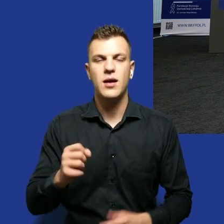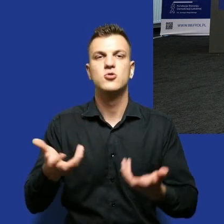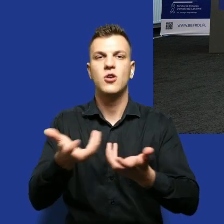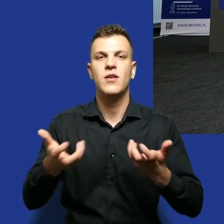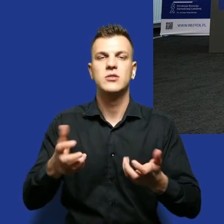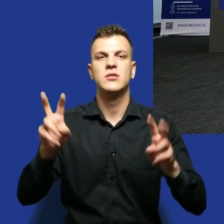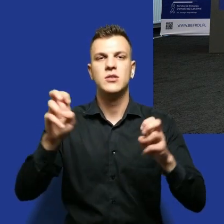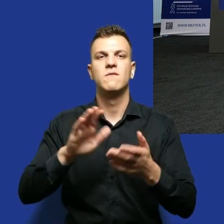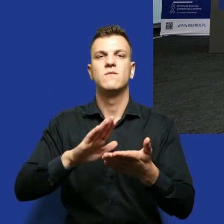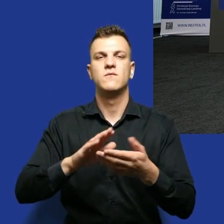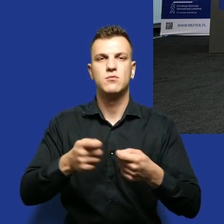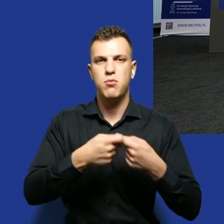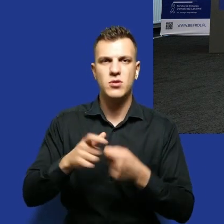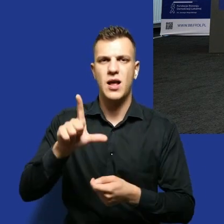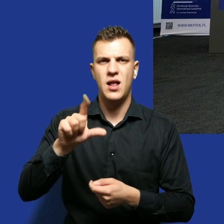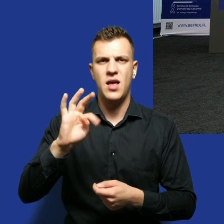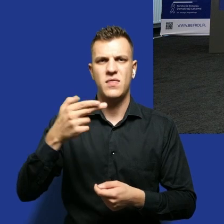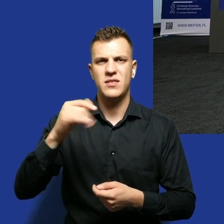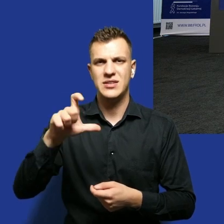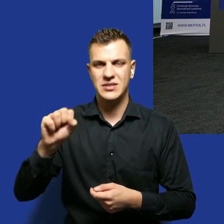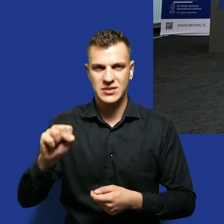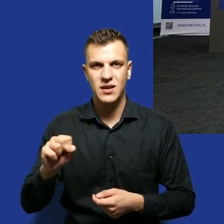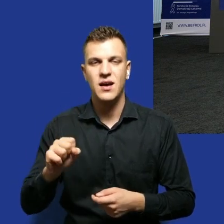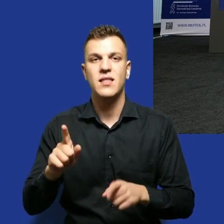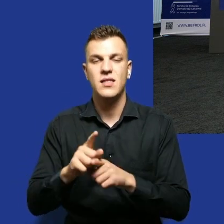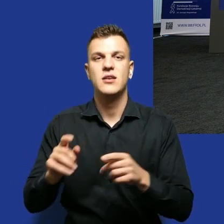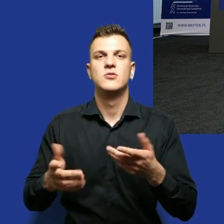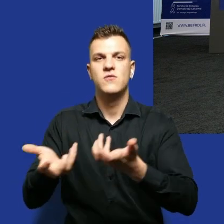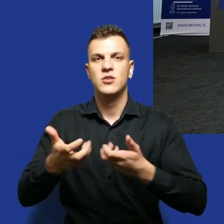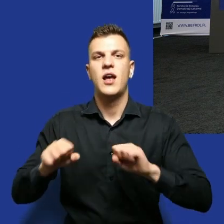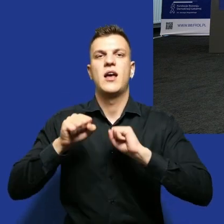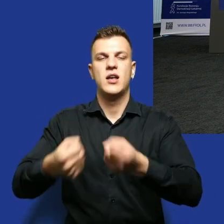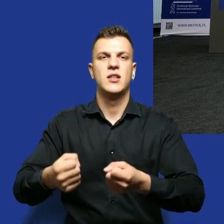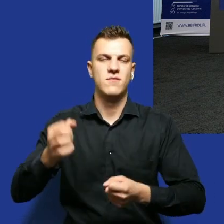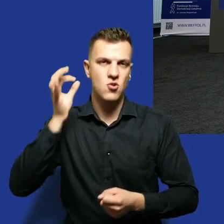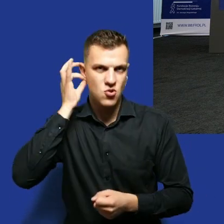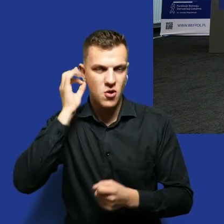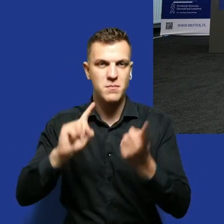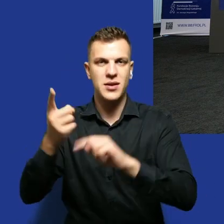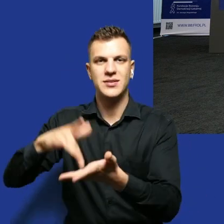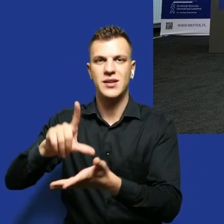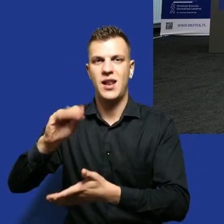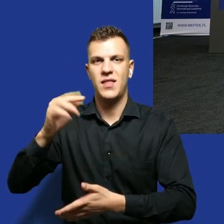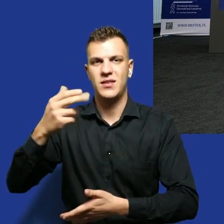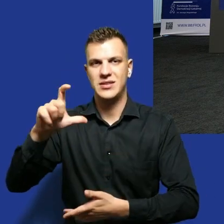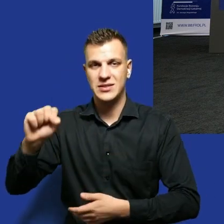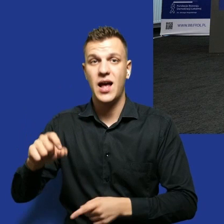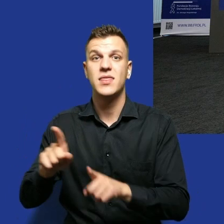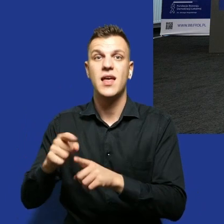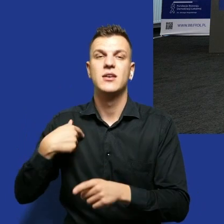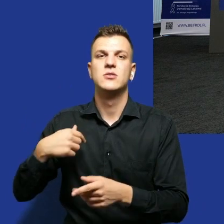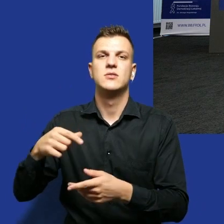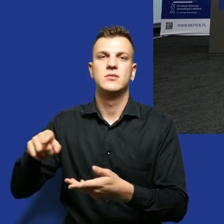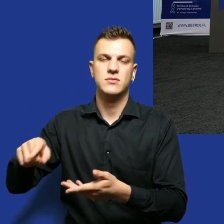Letnica oraz reprezentuję też Stowarzyszenie Aktywne Kobiety z Letnicy i jestem też sołtyską